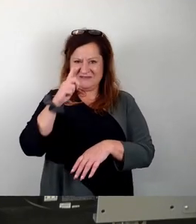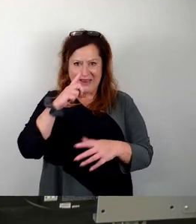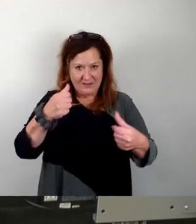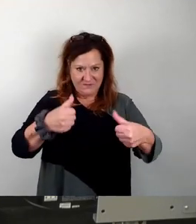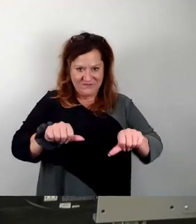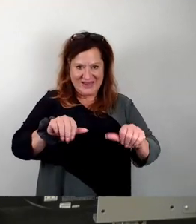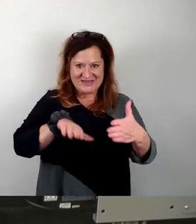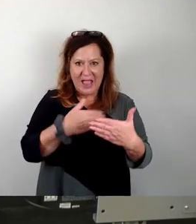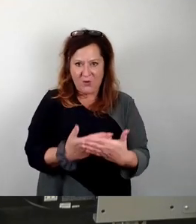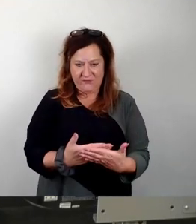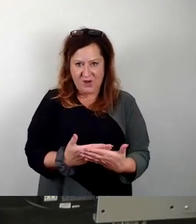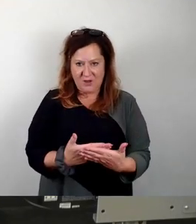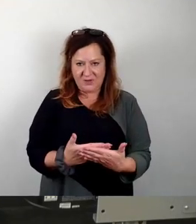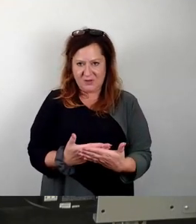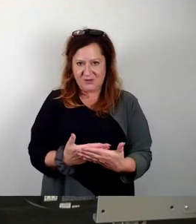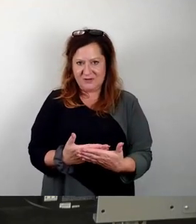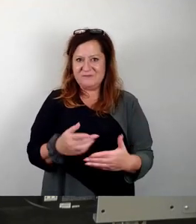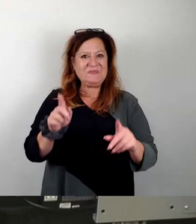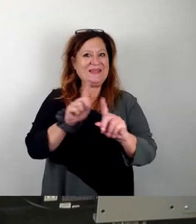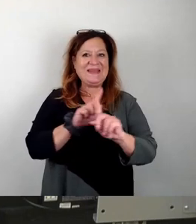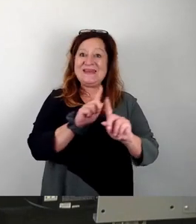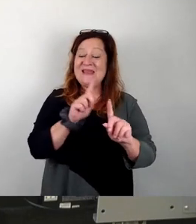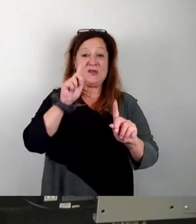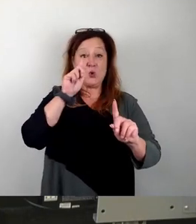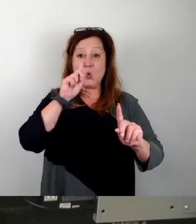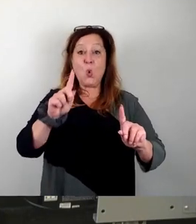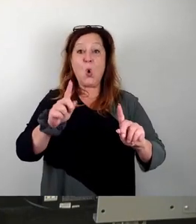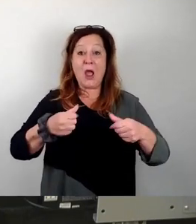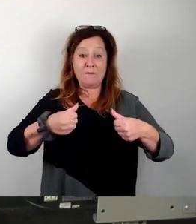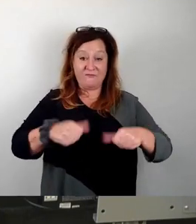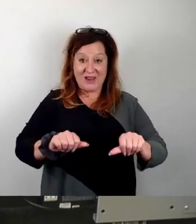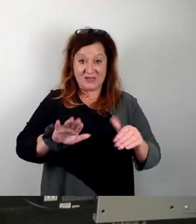dann ist es nicht nur alleine die Pflichtaufgabe, die uns bindet.